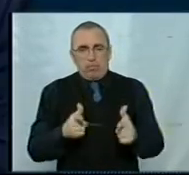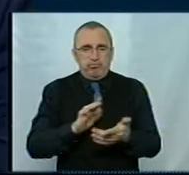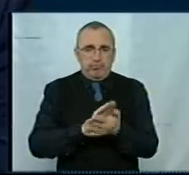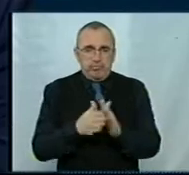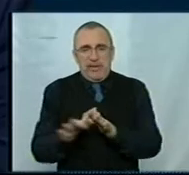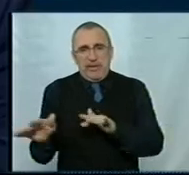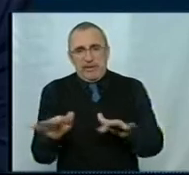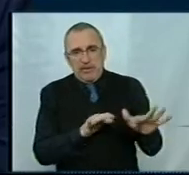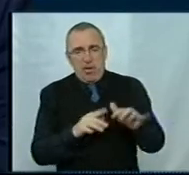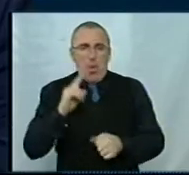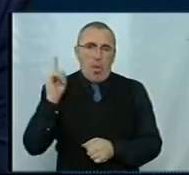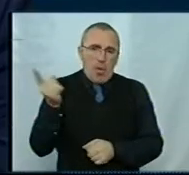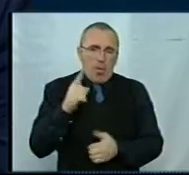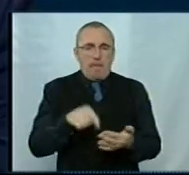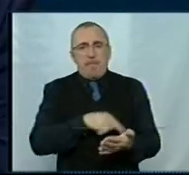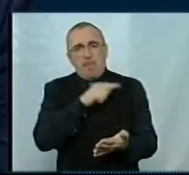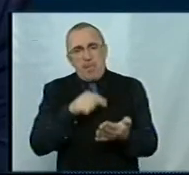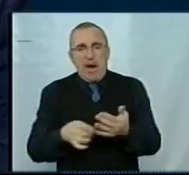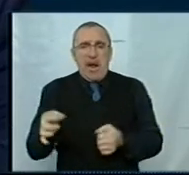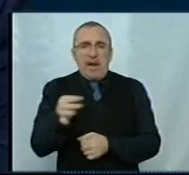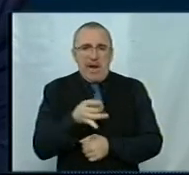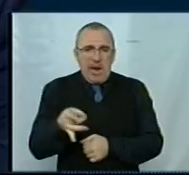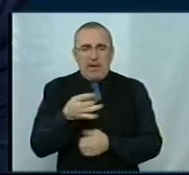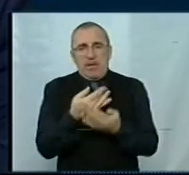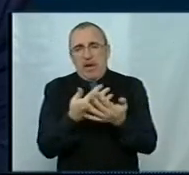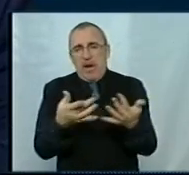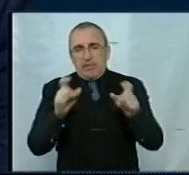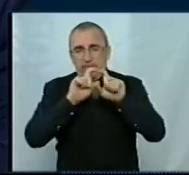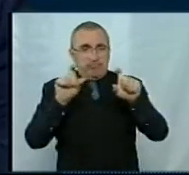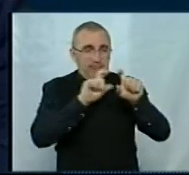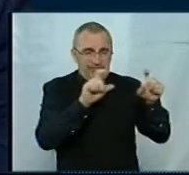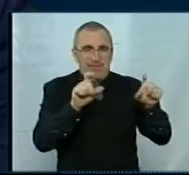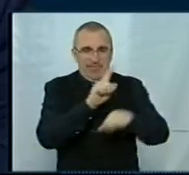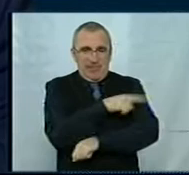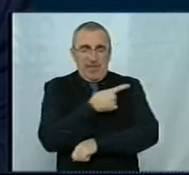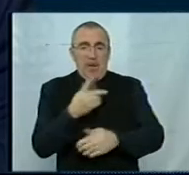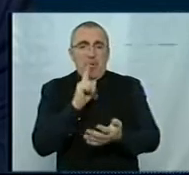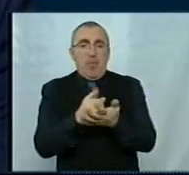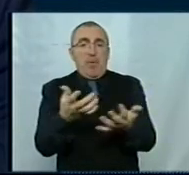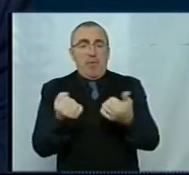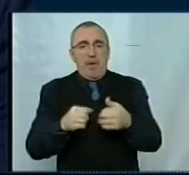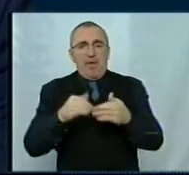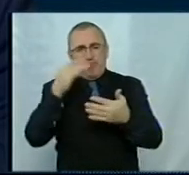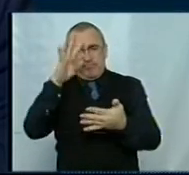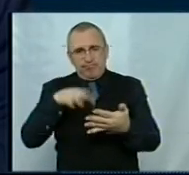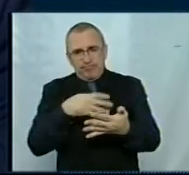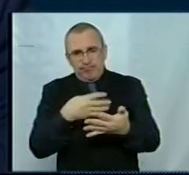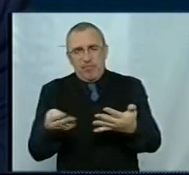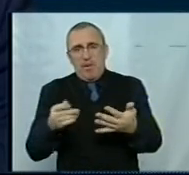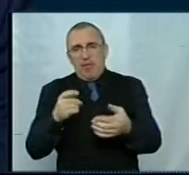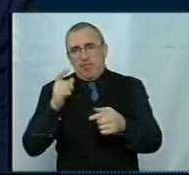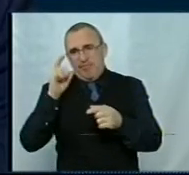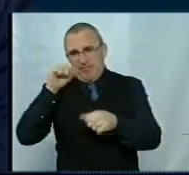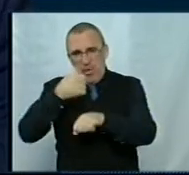всіх обласних, міських, районних і всіх інших закладів, які намагаються отримати, виписані, доведені це керівникам